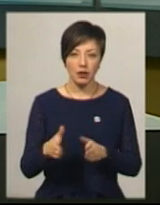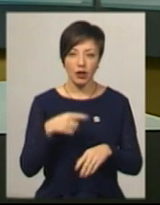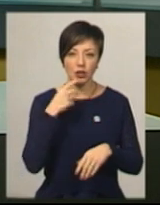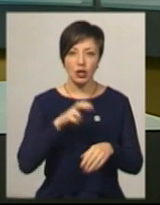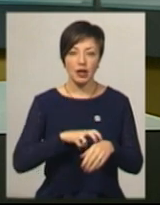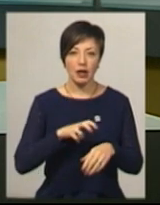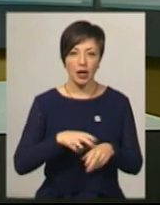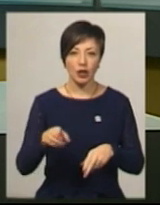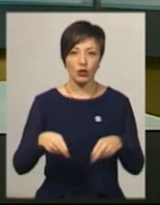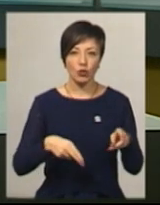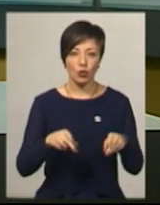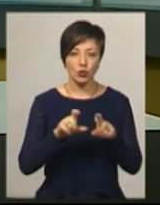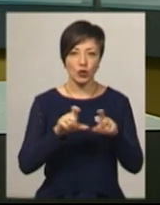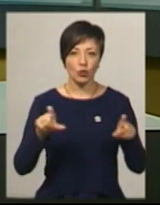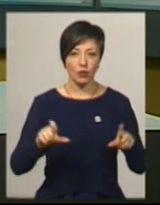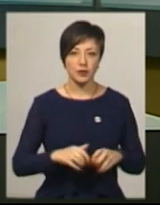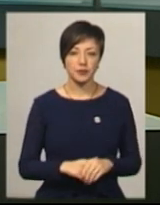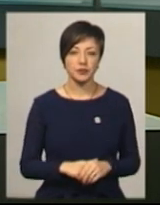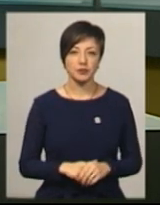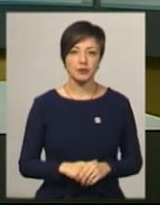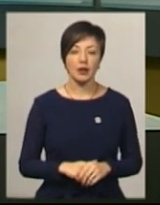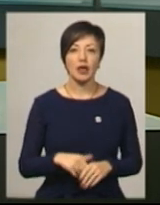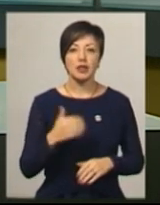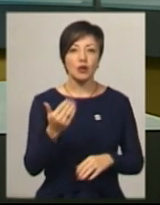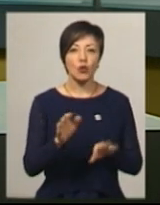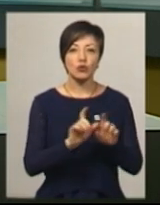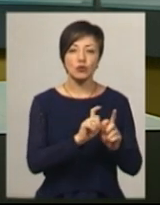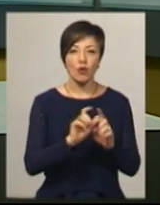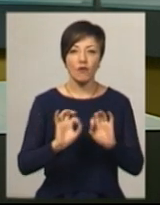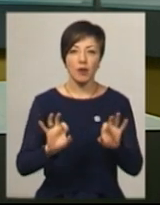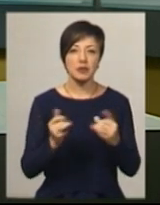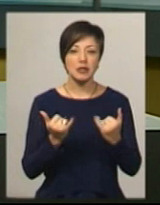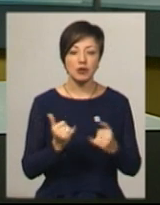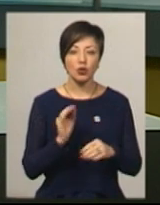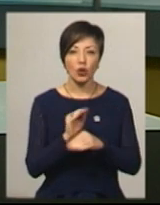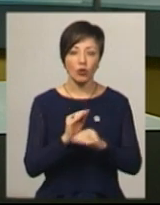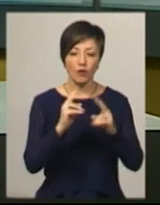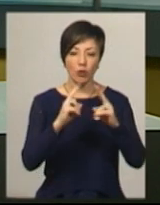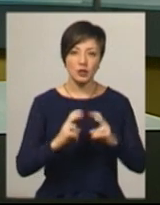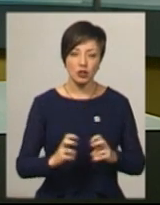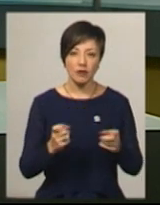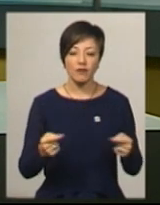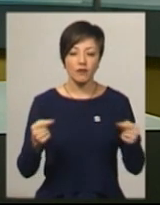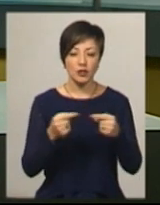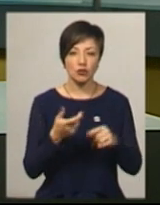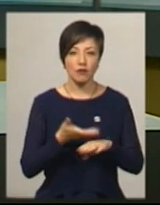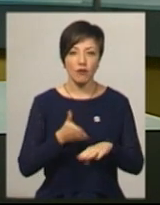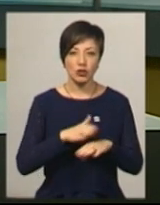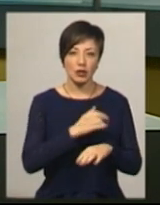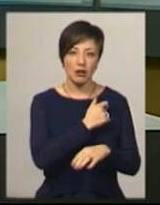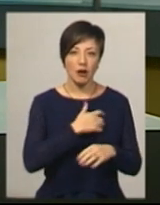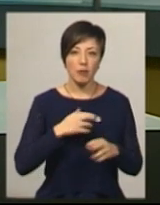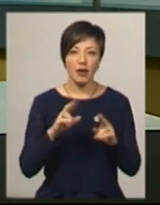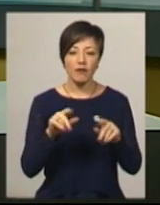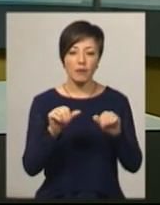-нейрохірург медичної установи Анатолій Лозінський. За його словами, зараз проводять додаткові обстеження для визначення важкості травм та